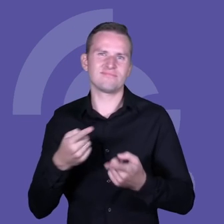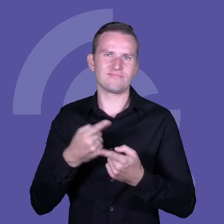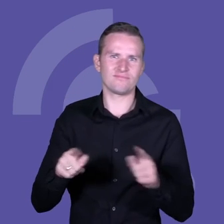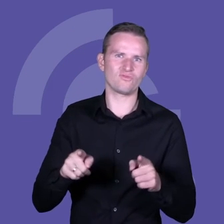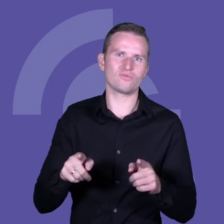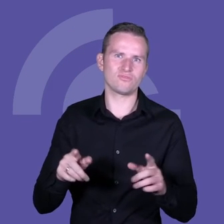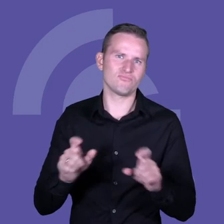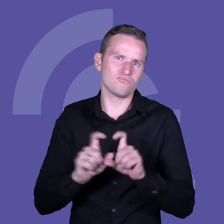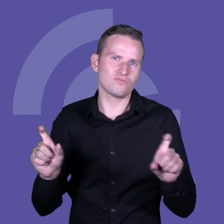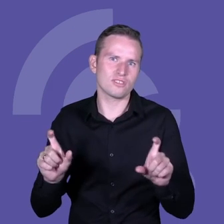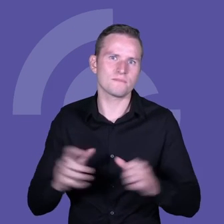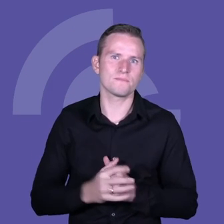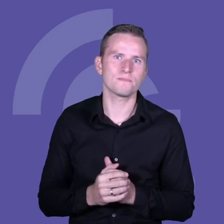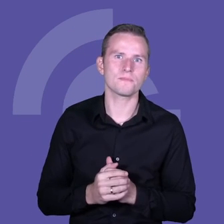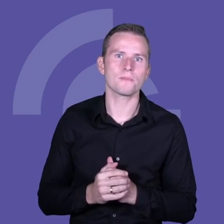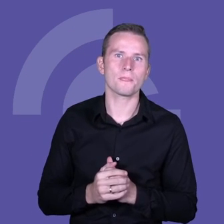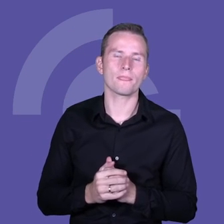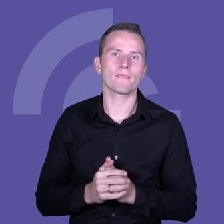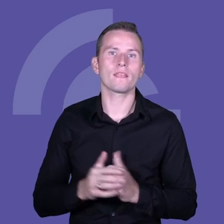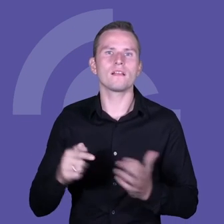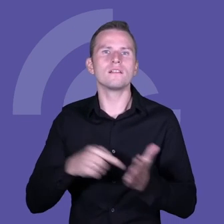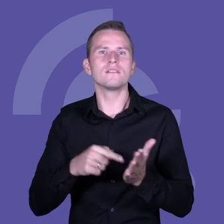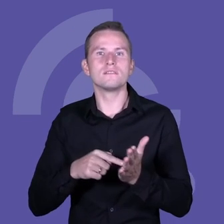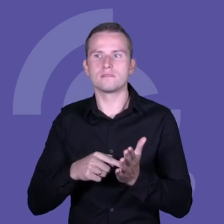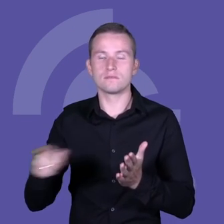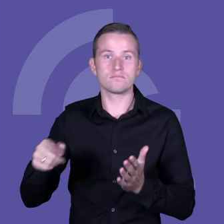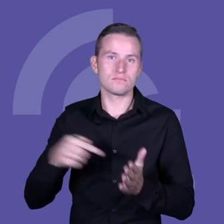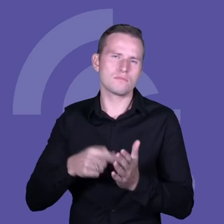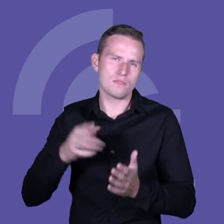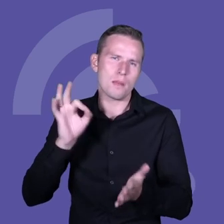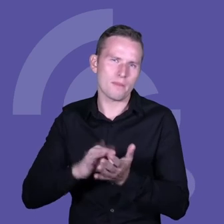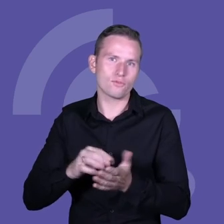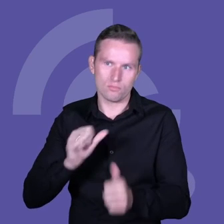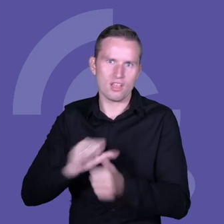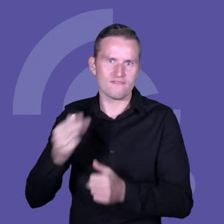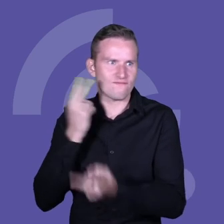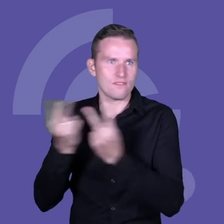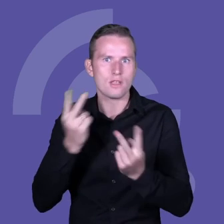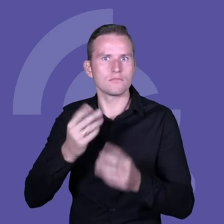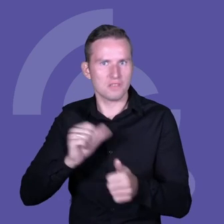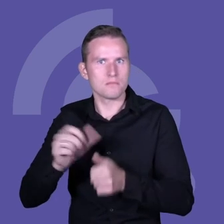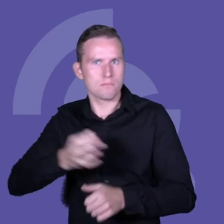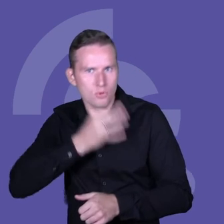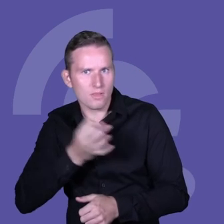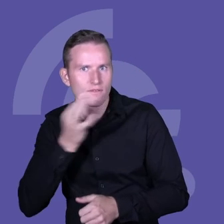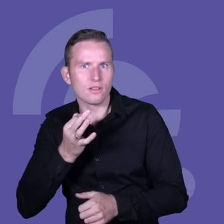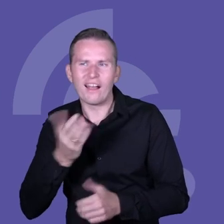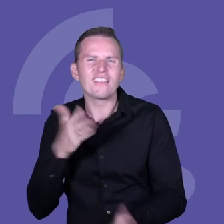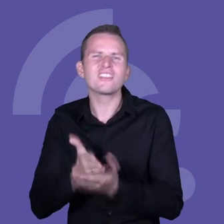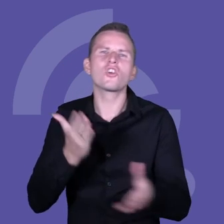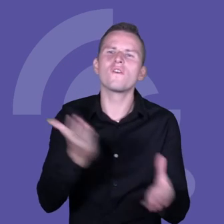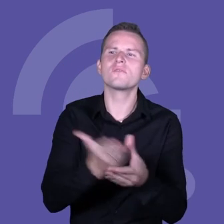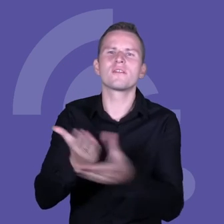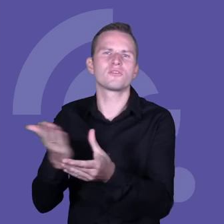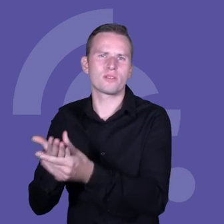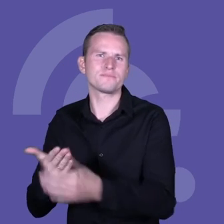chociaż już naprawdę widzimy zdecydowaną poprawę w tym zakresie i to nie jest tylko kwestia firm polskich, to nie jest